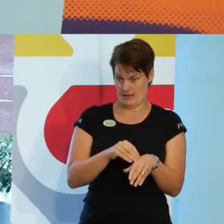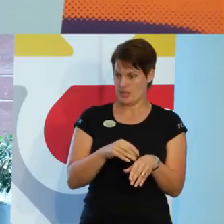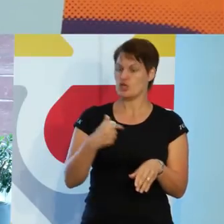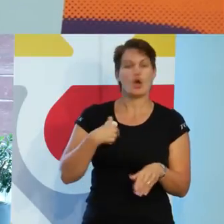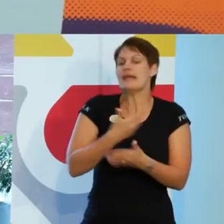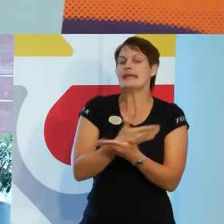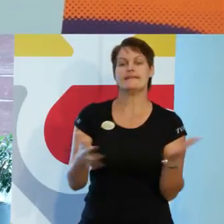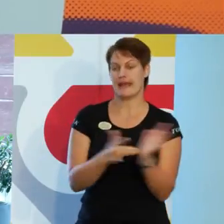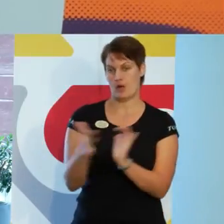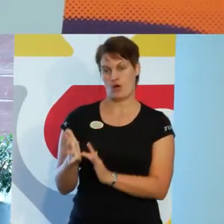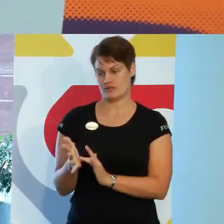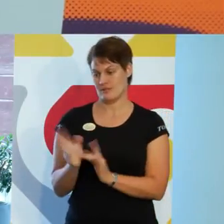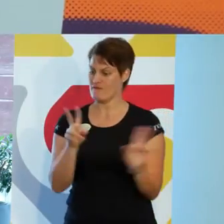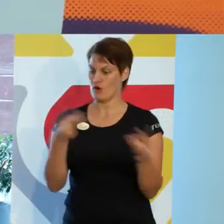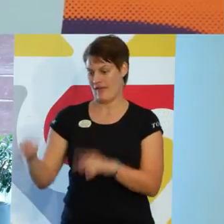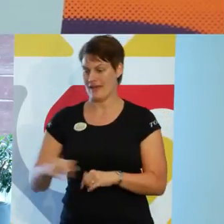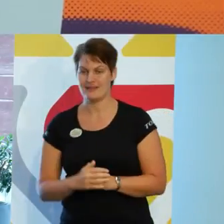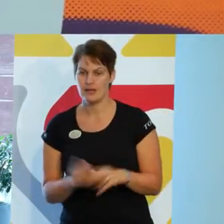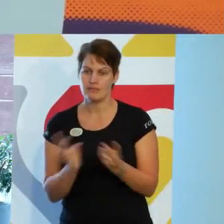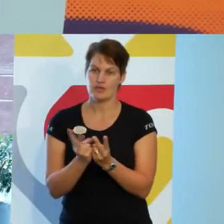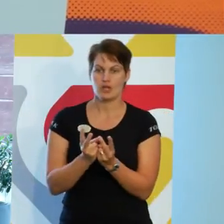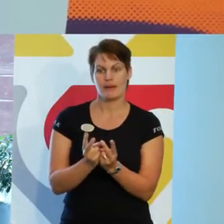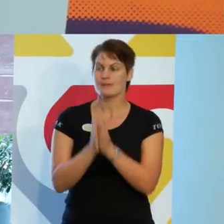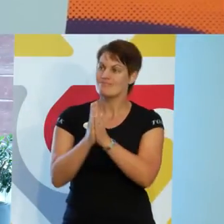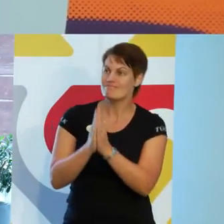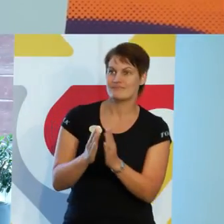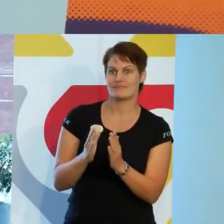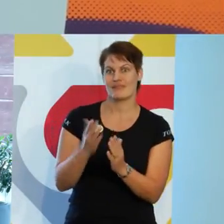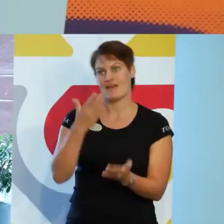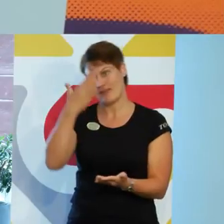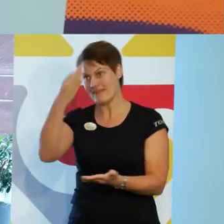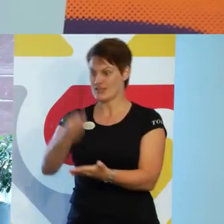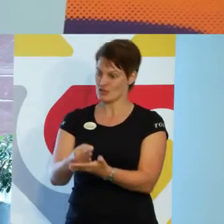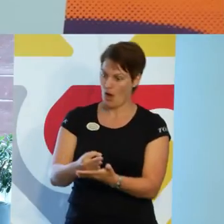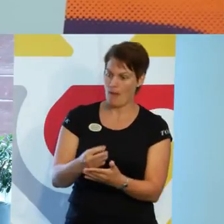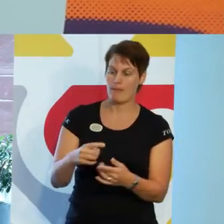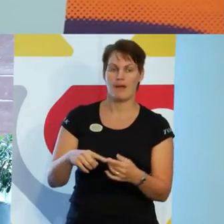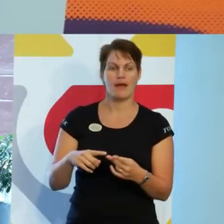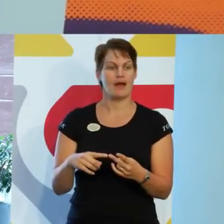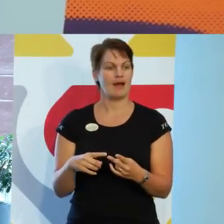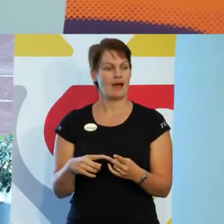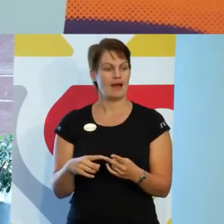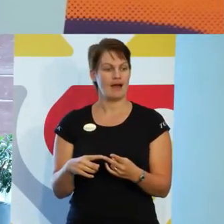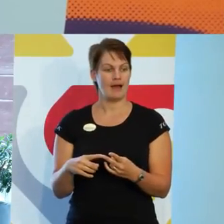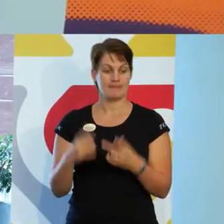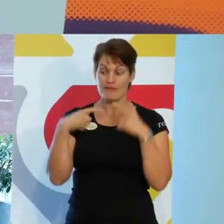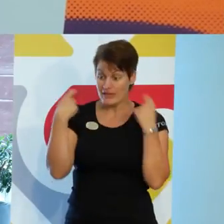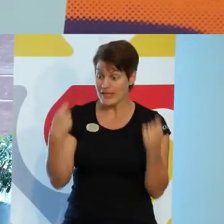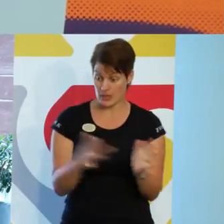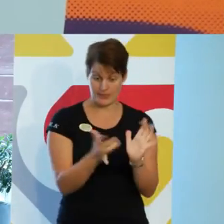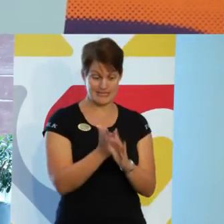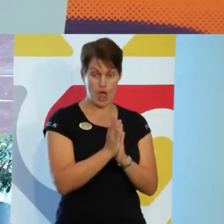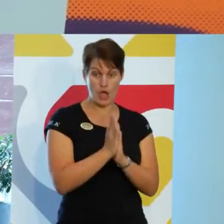religiös. Att man hyllar vetenskapen. Och att man firar de kristna